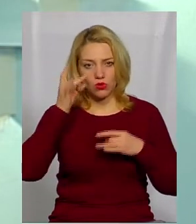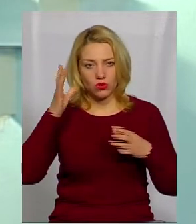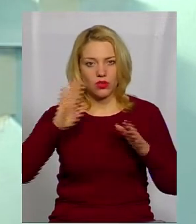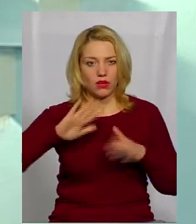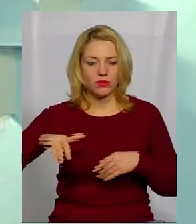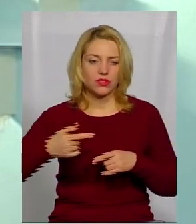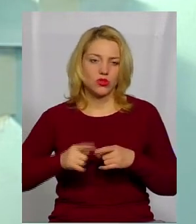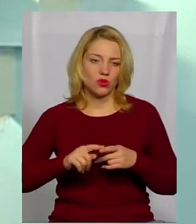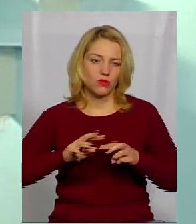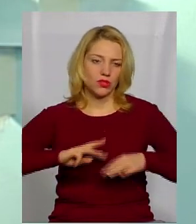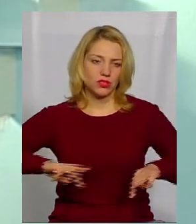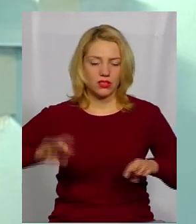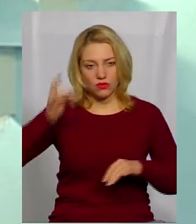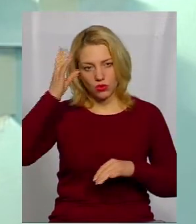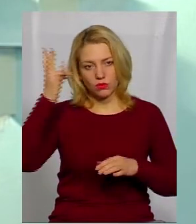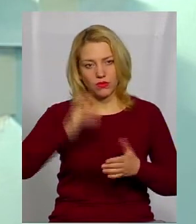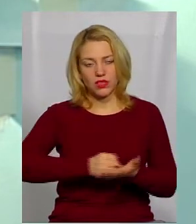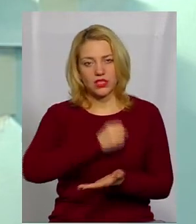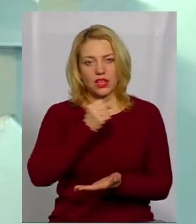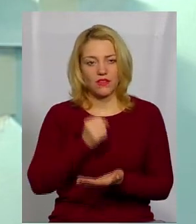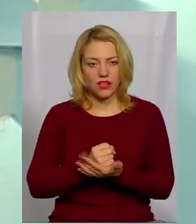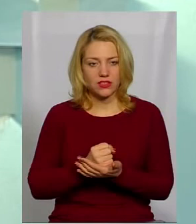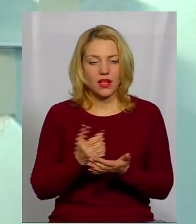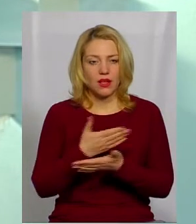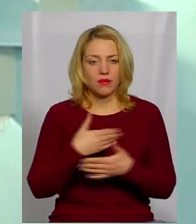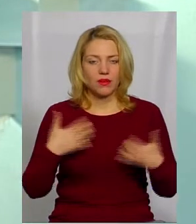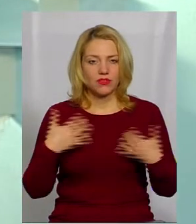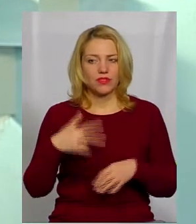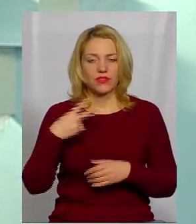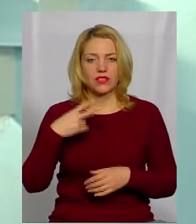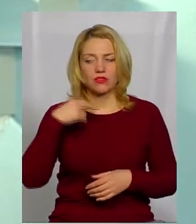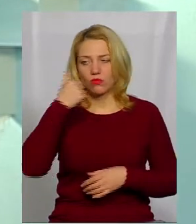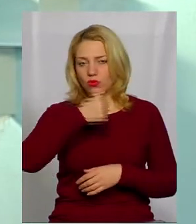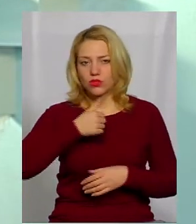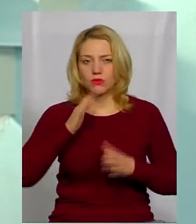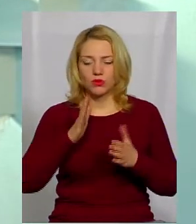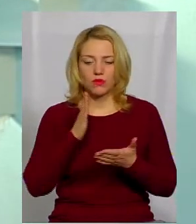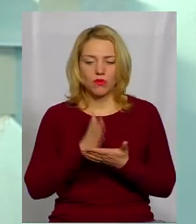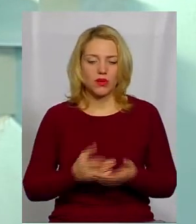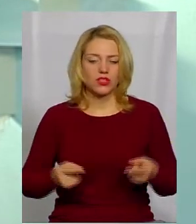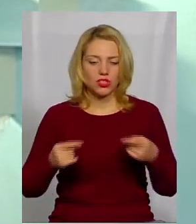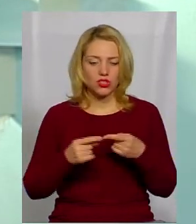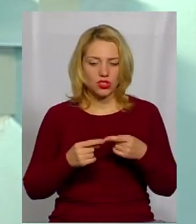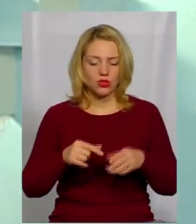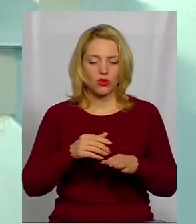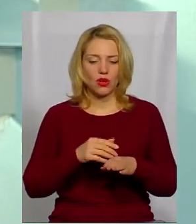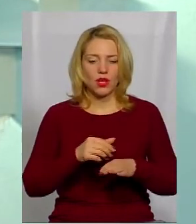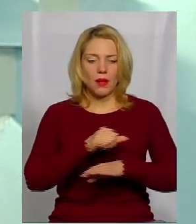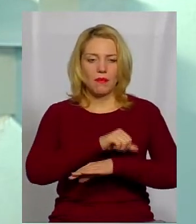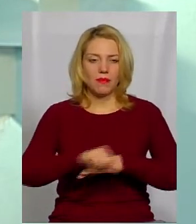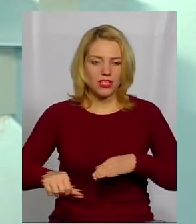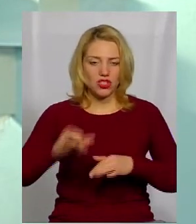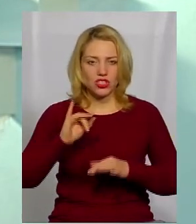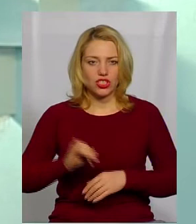після того Міністерство культури має його затвердити. Тобто ми вже у 2020 році будемо мати чітко межі історичні,